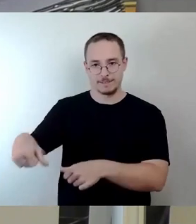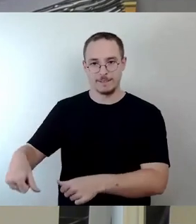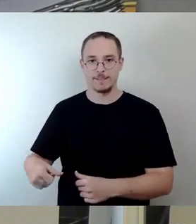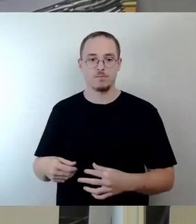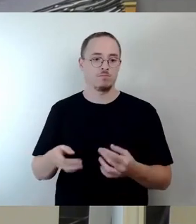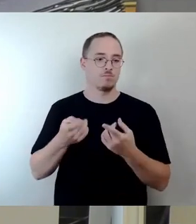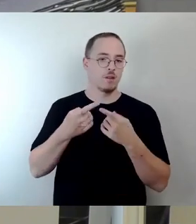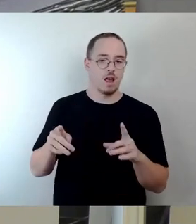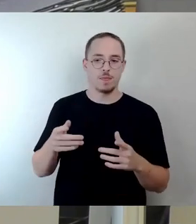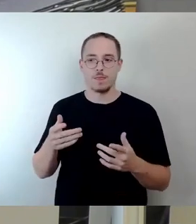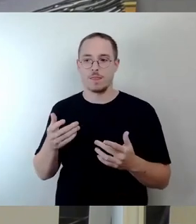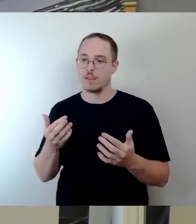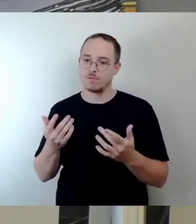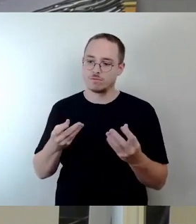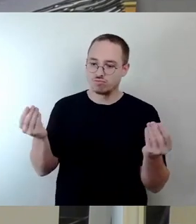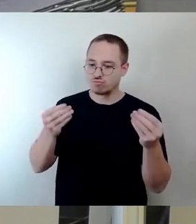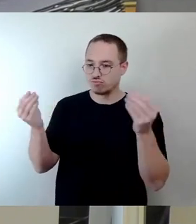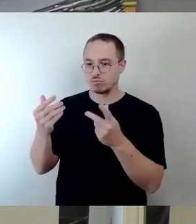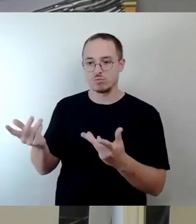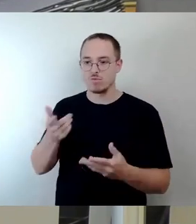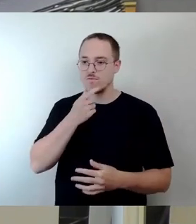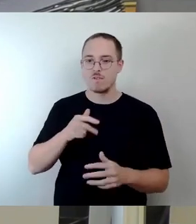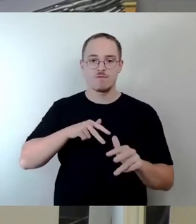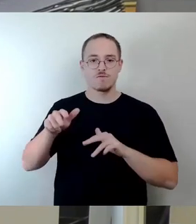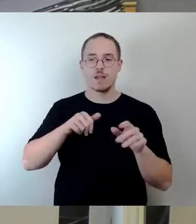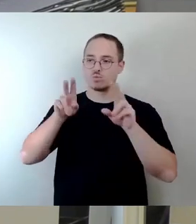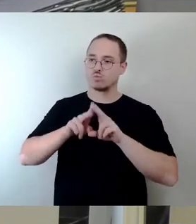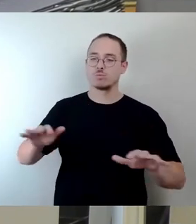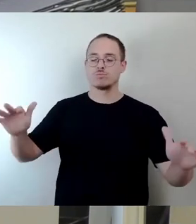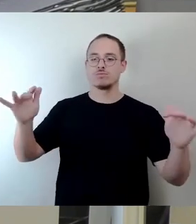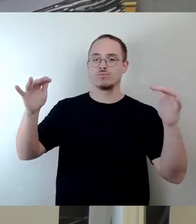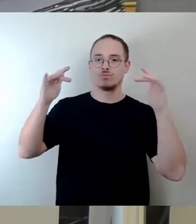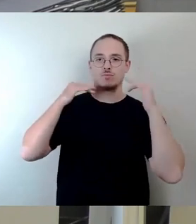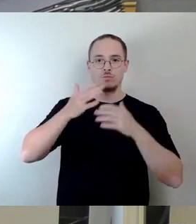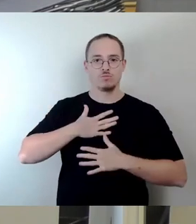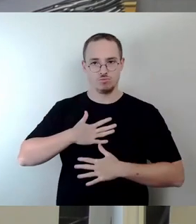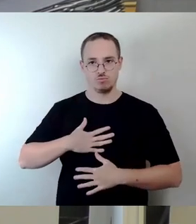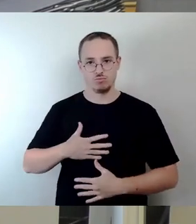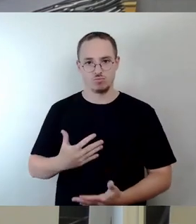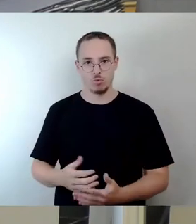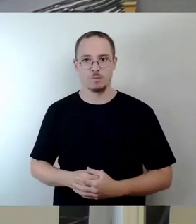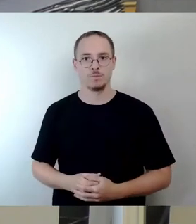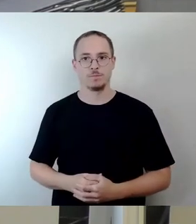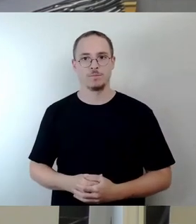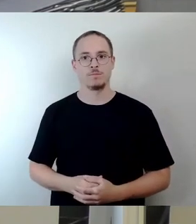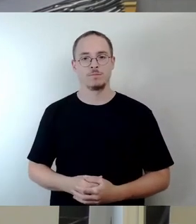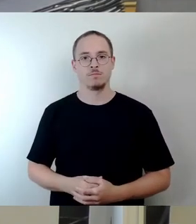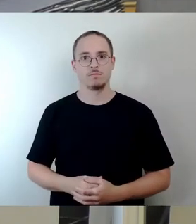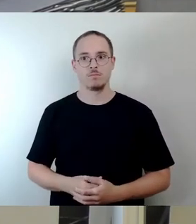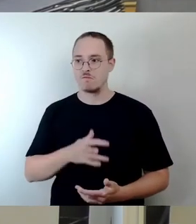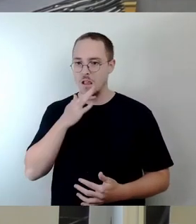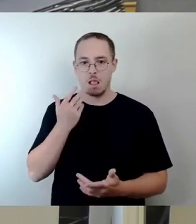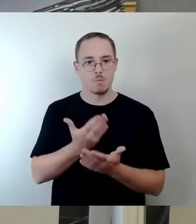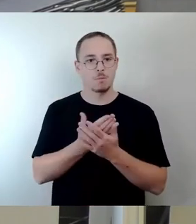Elementen ergänzend in die Stadtteilstraßen hineinzugehen. Es gibt etliche Beispiele, wo das